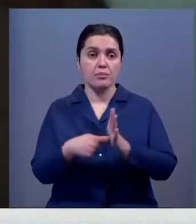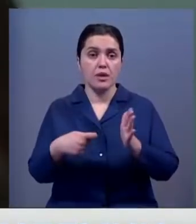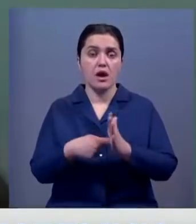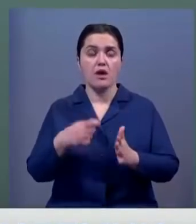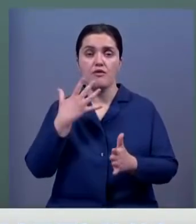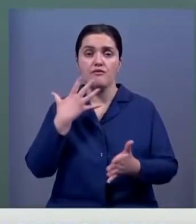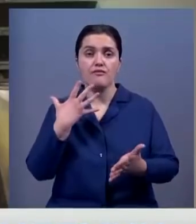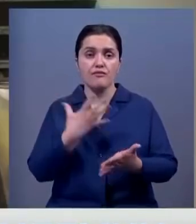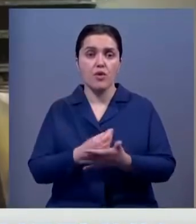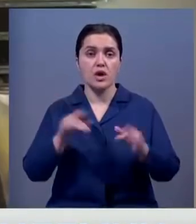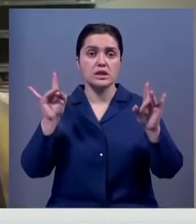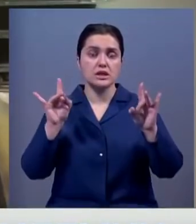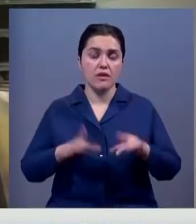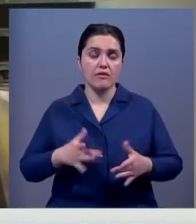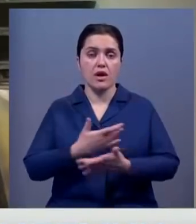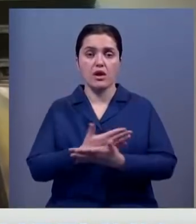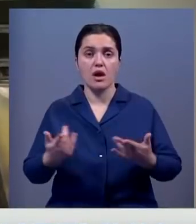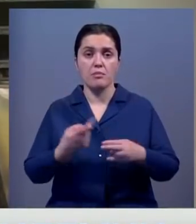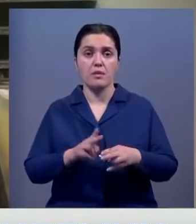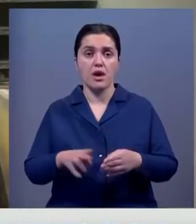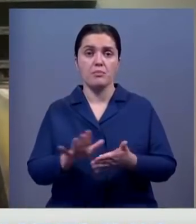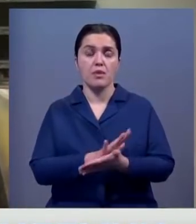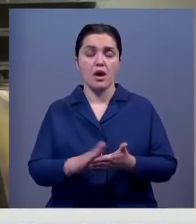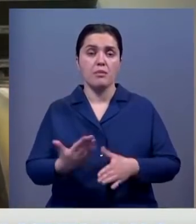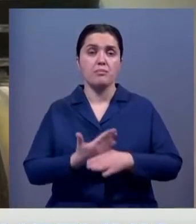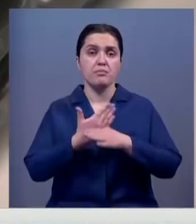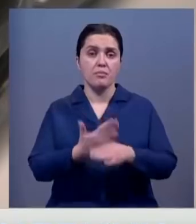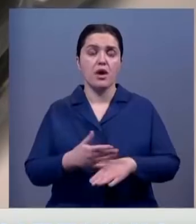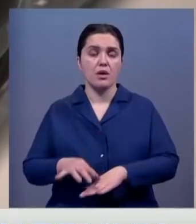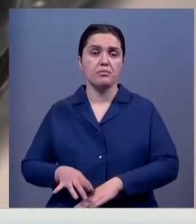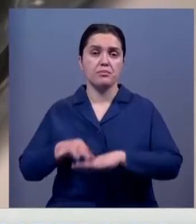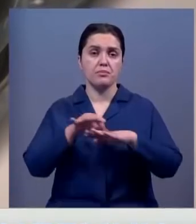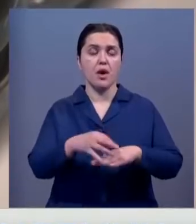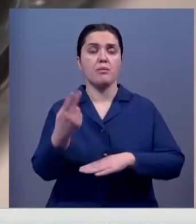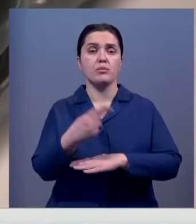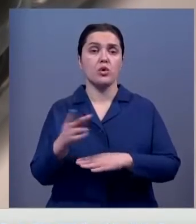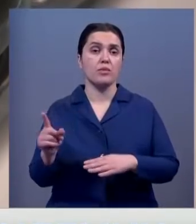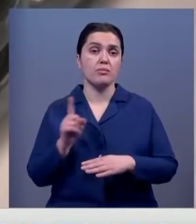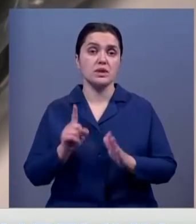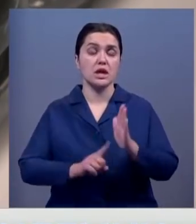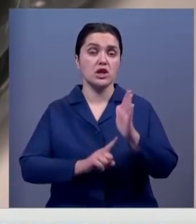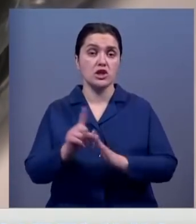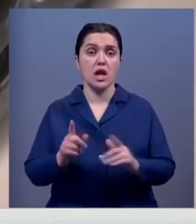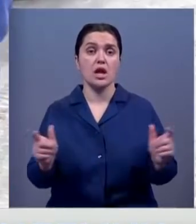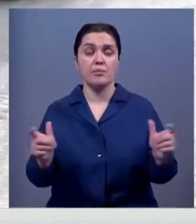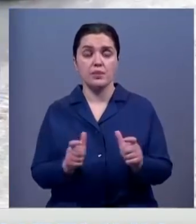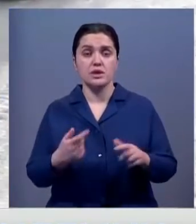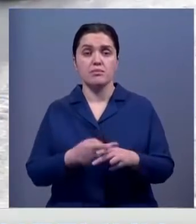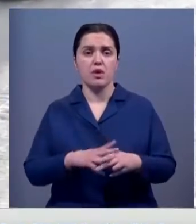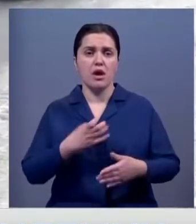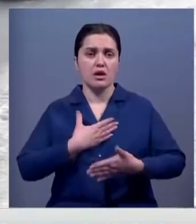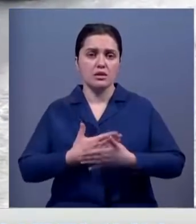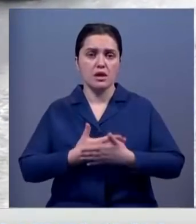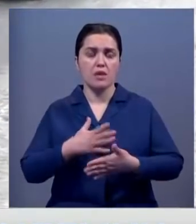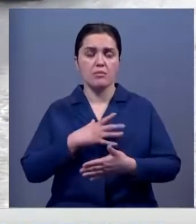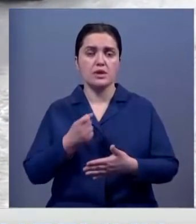за свой счет кафе и рестораны. Волонтеры постарались. Они же и доставляют питание на блокпосты. С начала пандемии общественники не снижали активности.